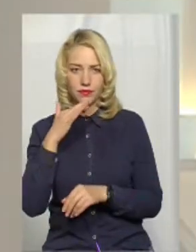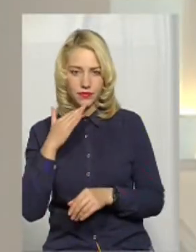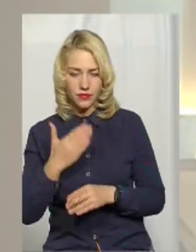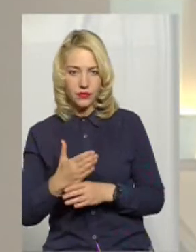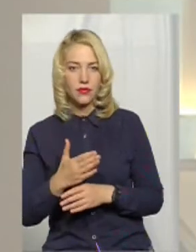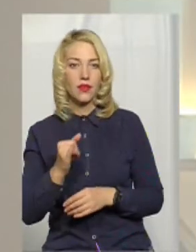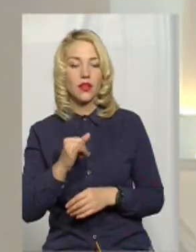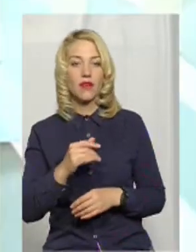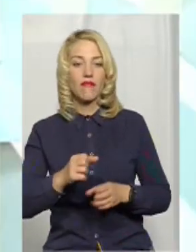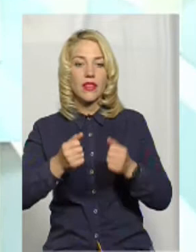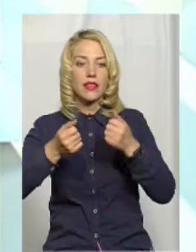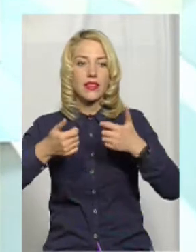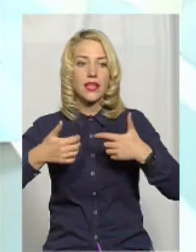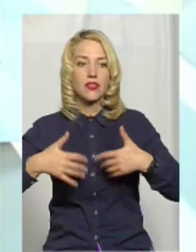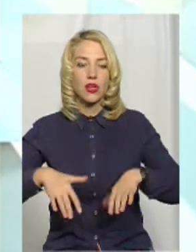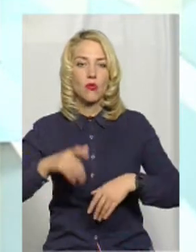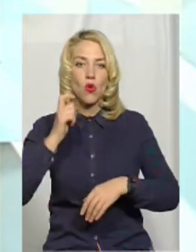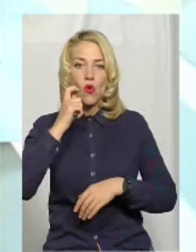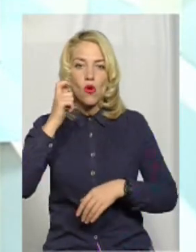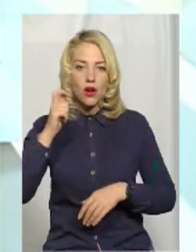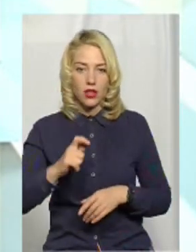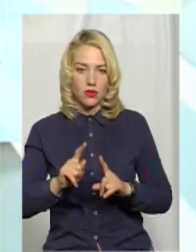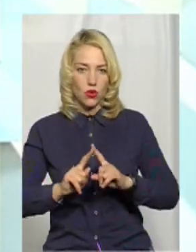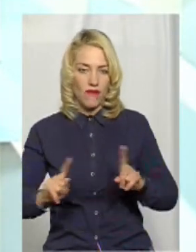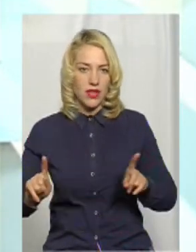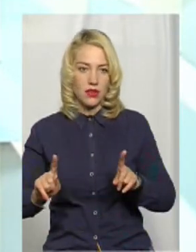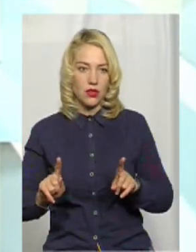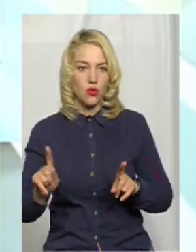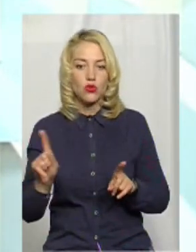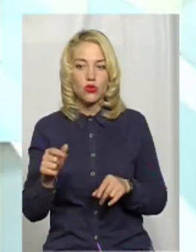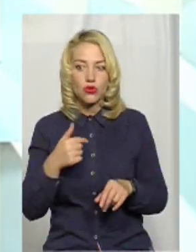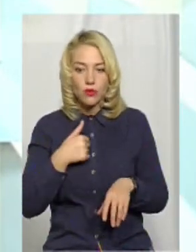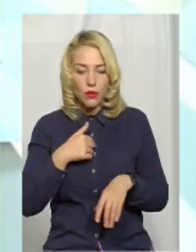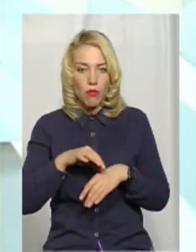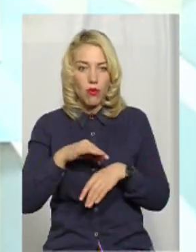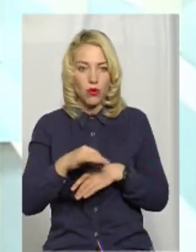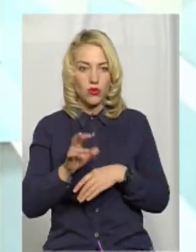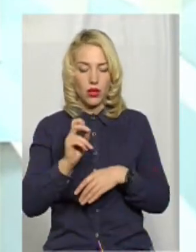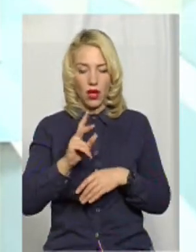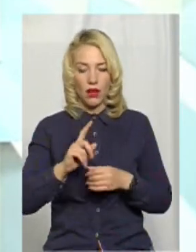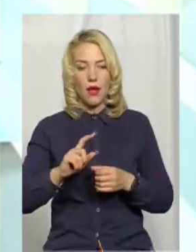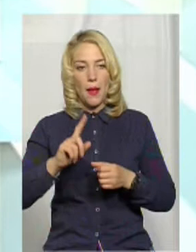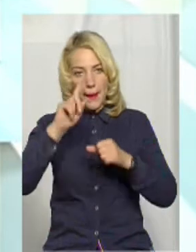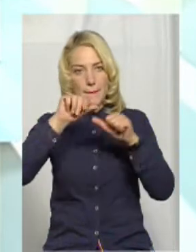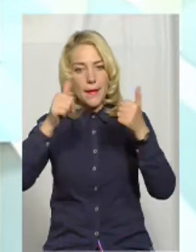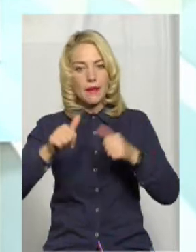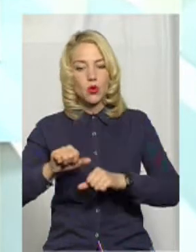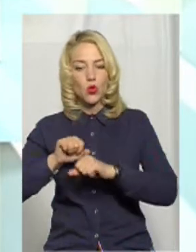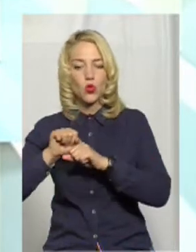І втрачаємо українську амтентику, що найболючіше мені, як пам'яткоохоронцю і спеціалісту в цій галузі.